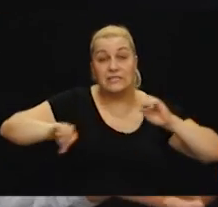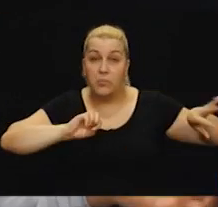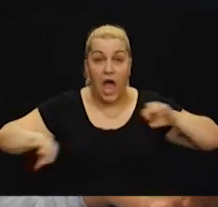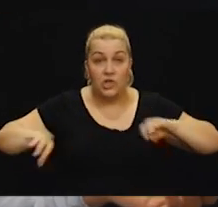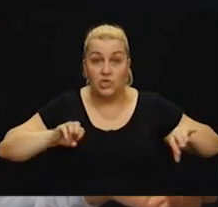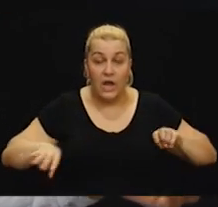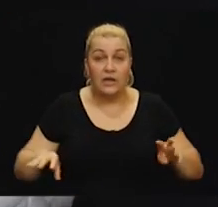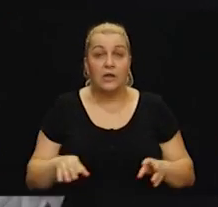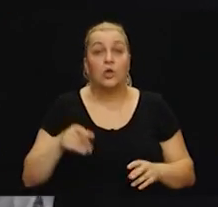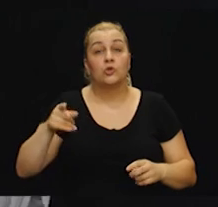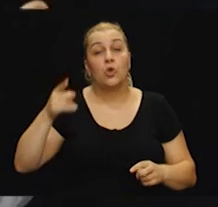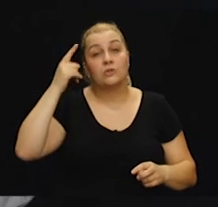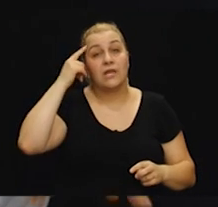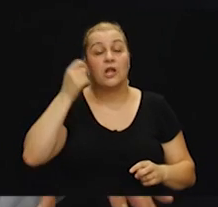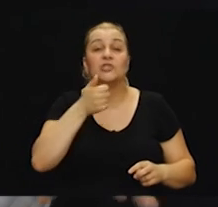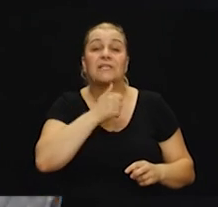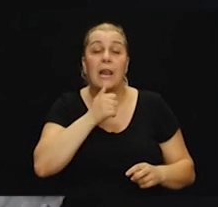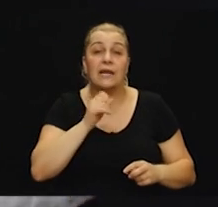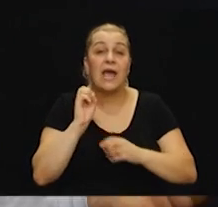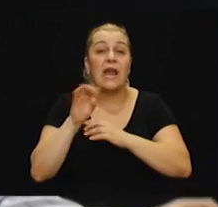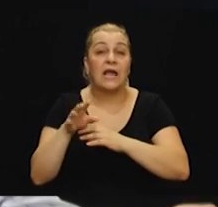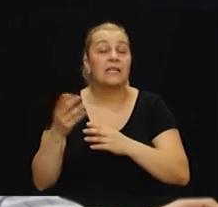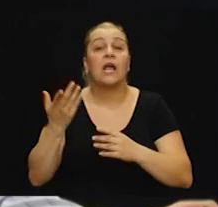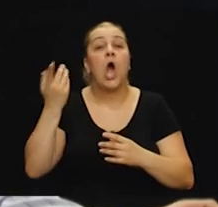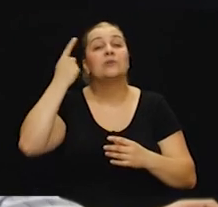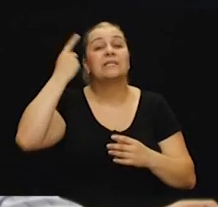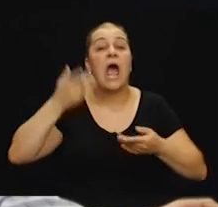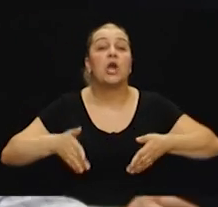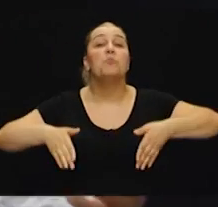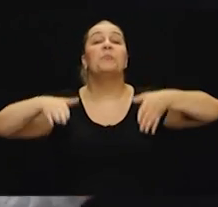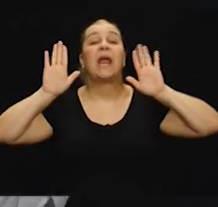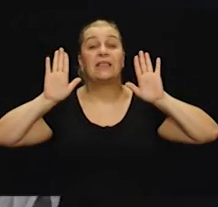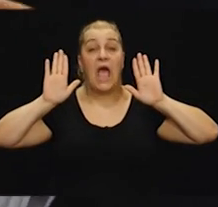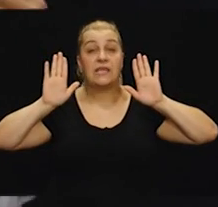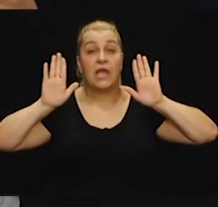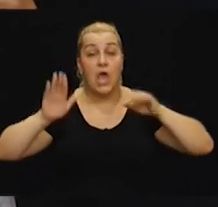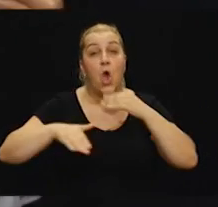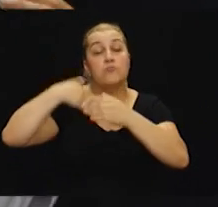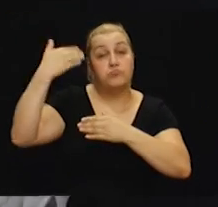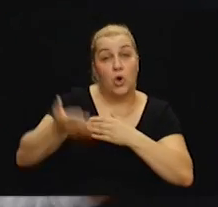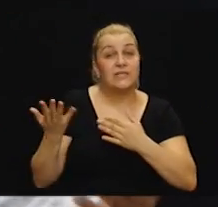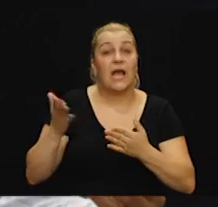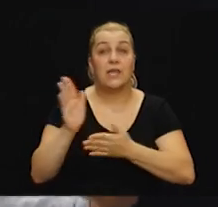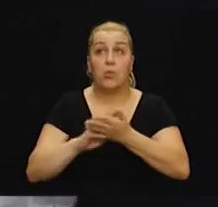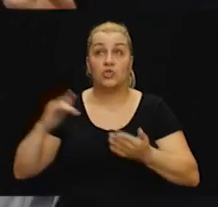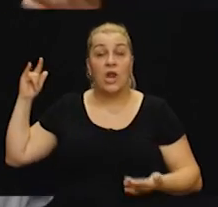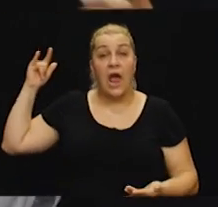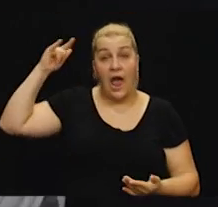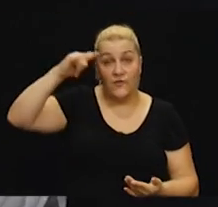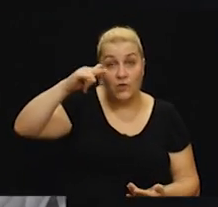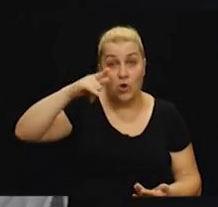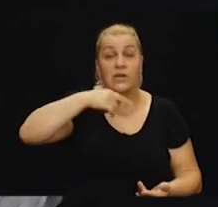u pomorsku. Znači zelene rakete kao znak predaje. I oni su poslije, kada je krenula avijacija i